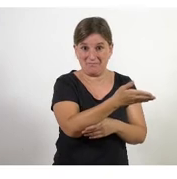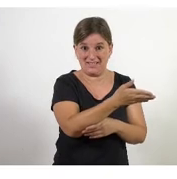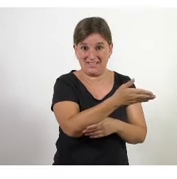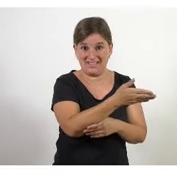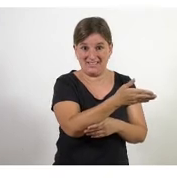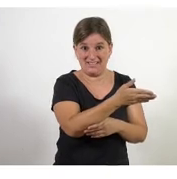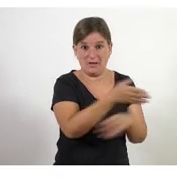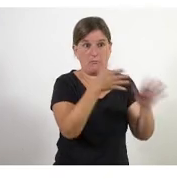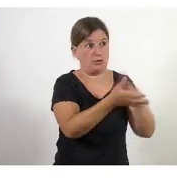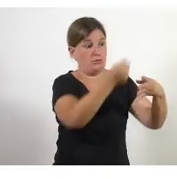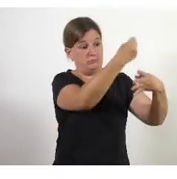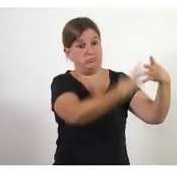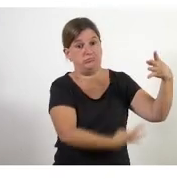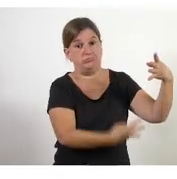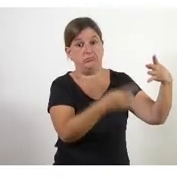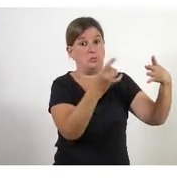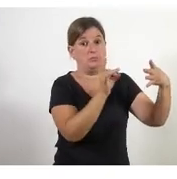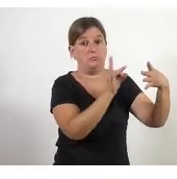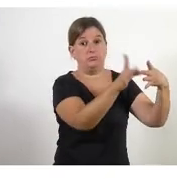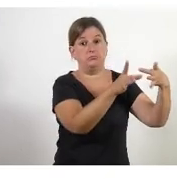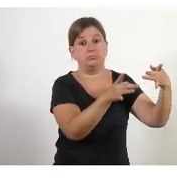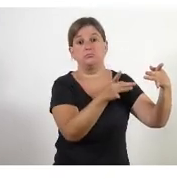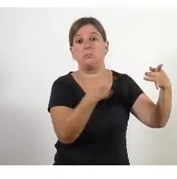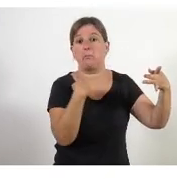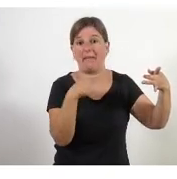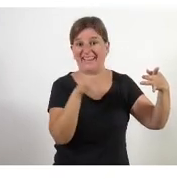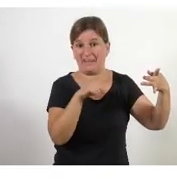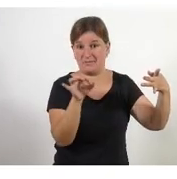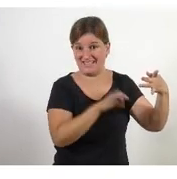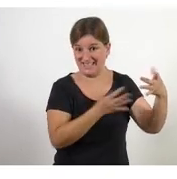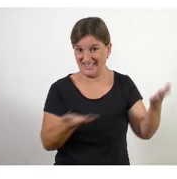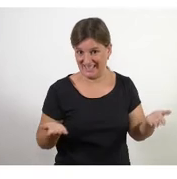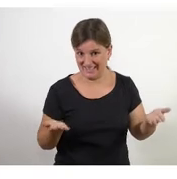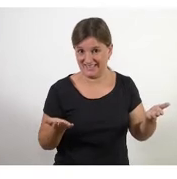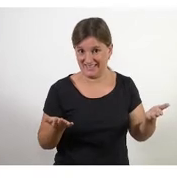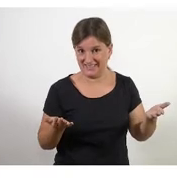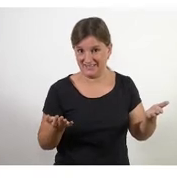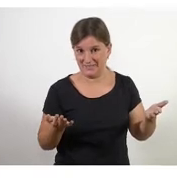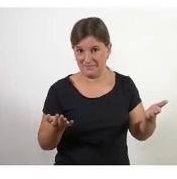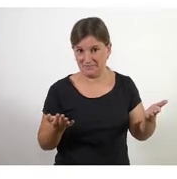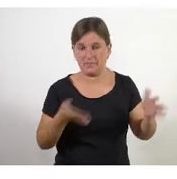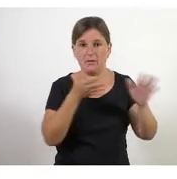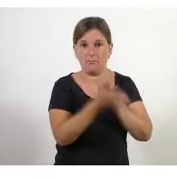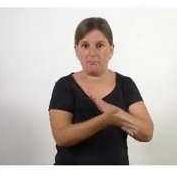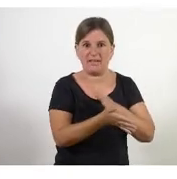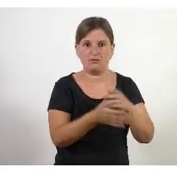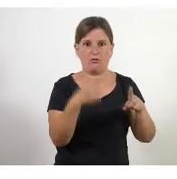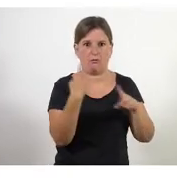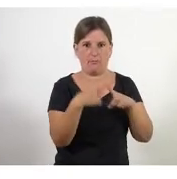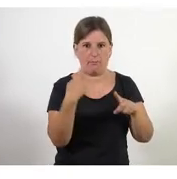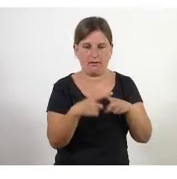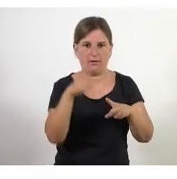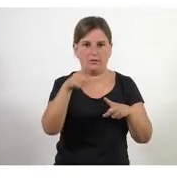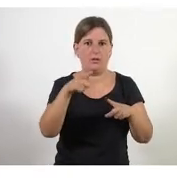veure com aquestes metodologies de gestió de projectes són superòptimes perquè planteja tota aquella currada que